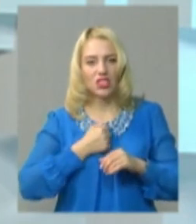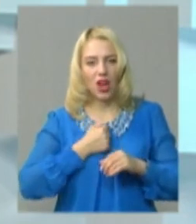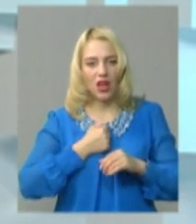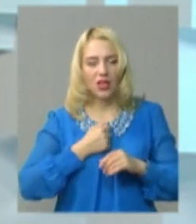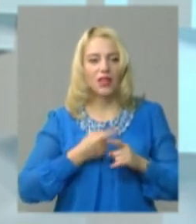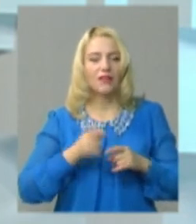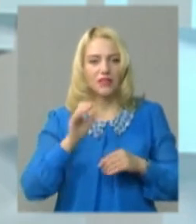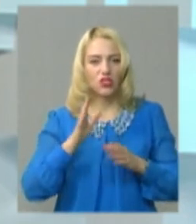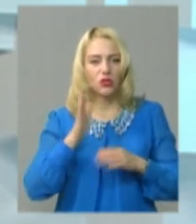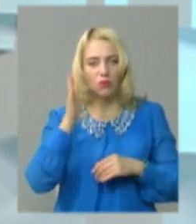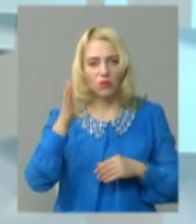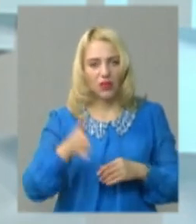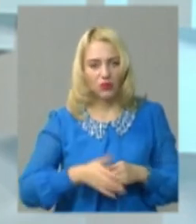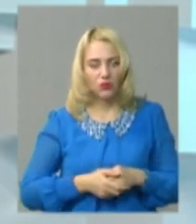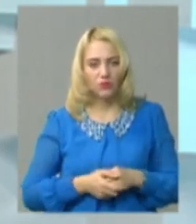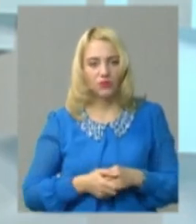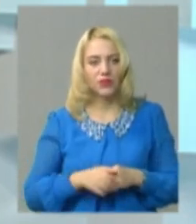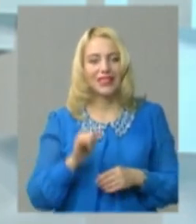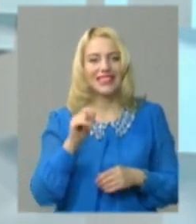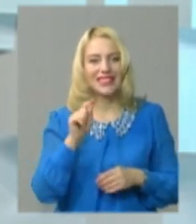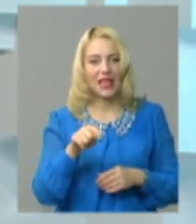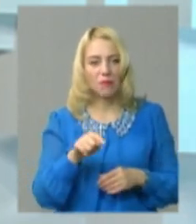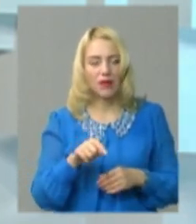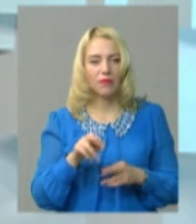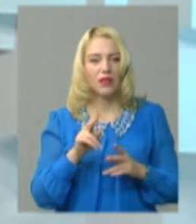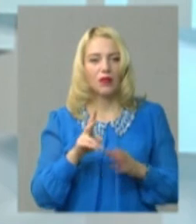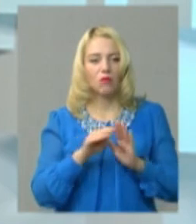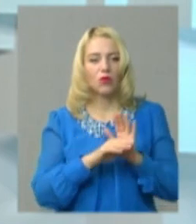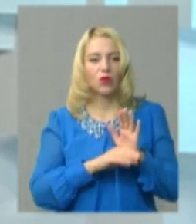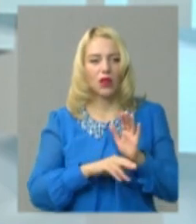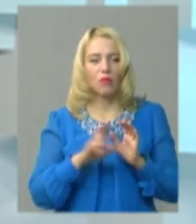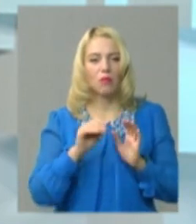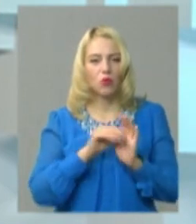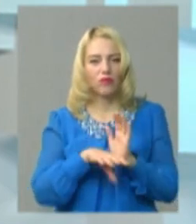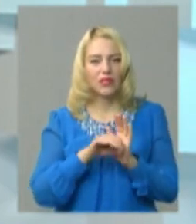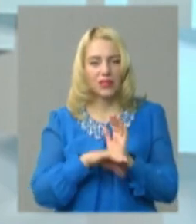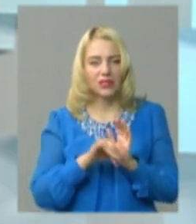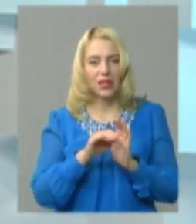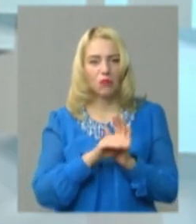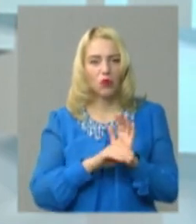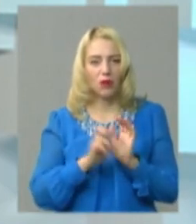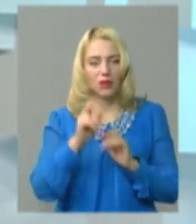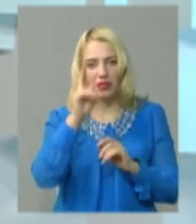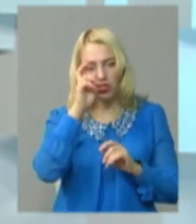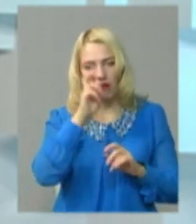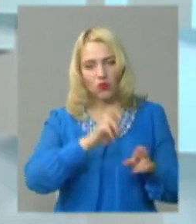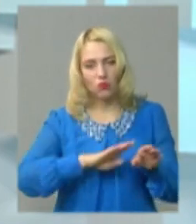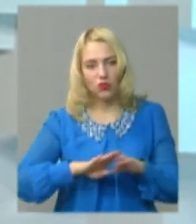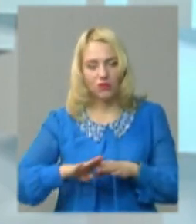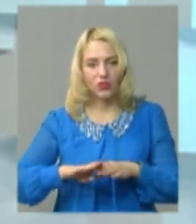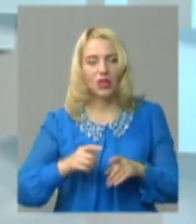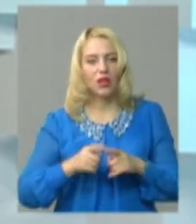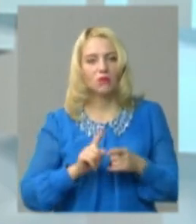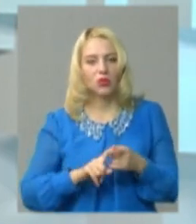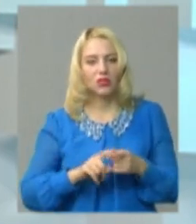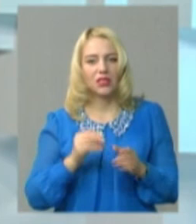на жаль, все ще попереду, і саме, як то кажуть, програми по інвестиціях, програми на державному рівні про